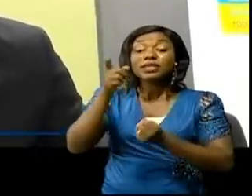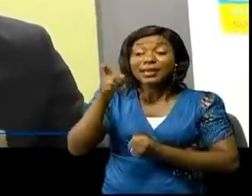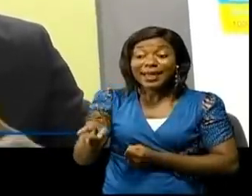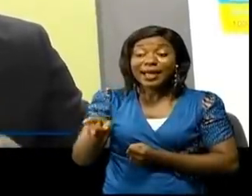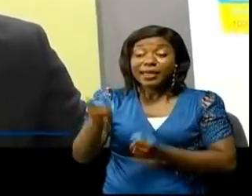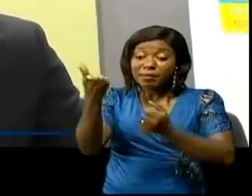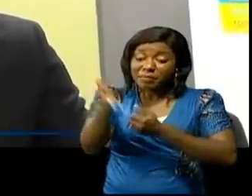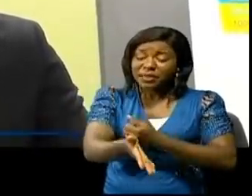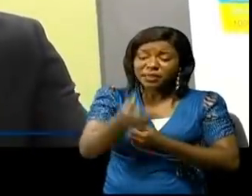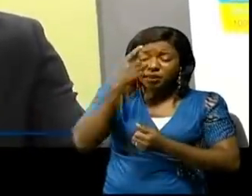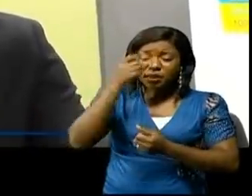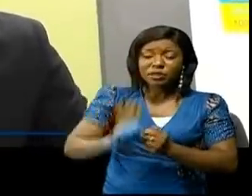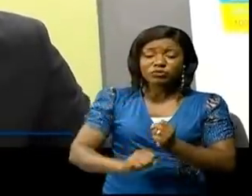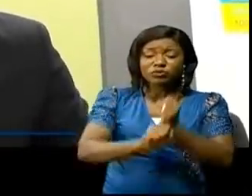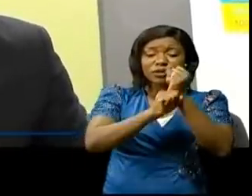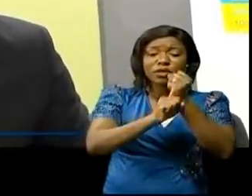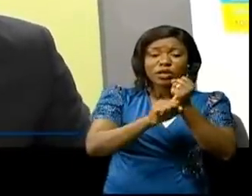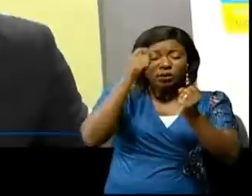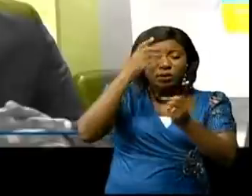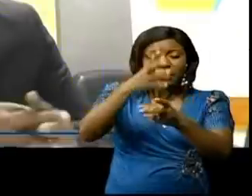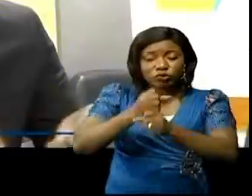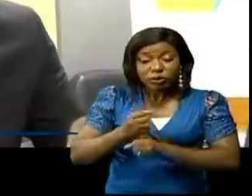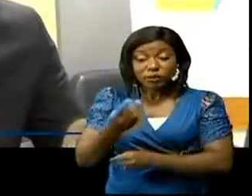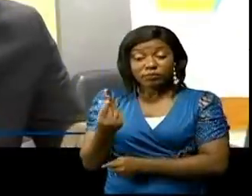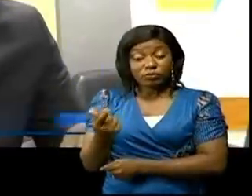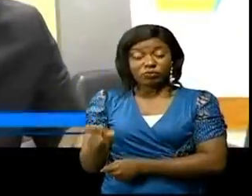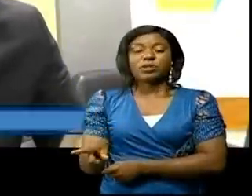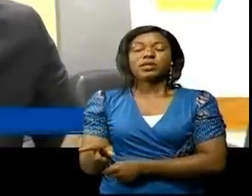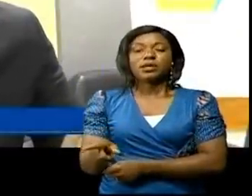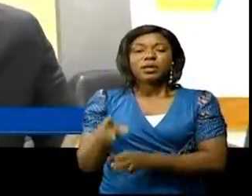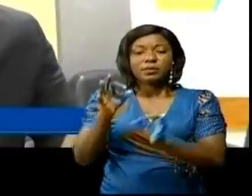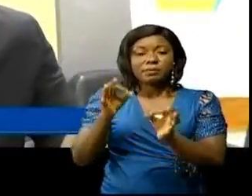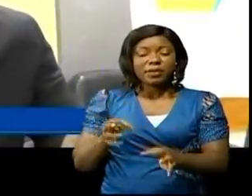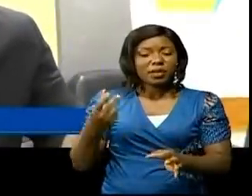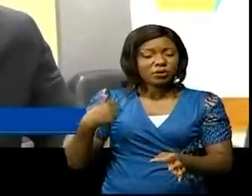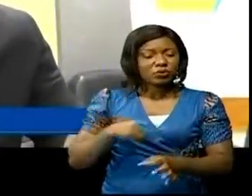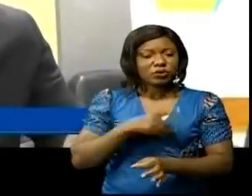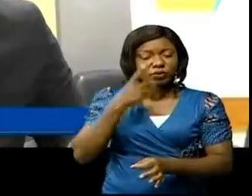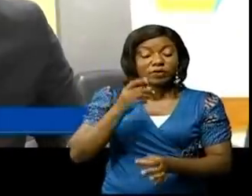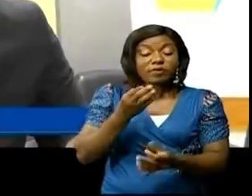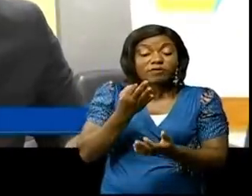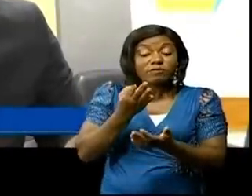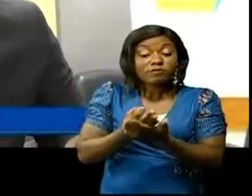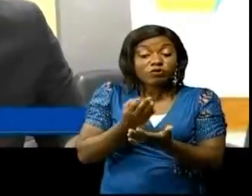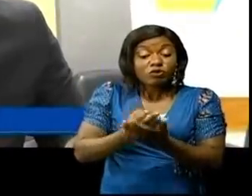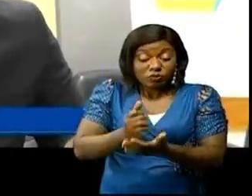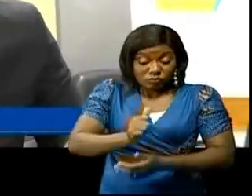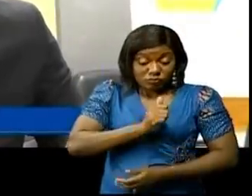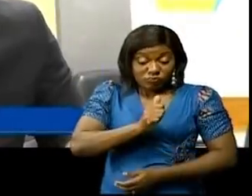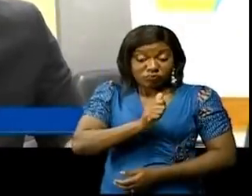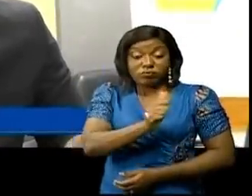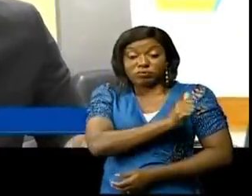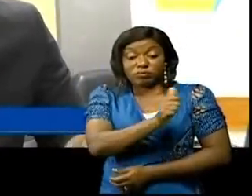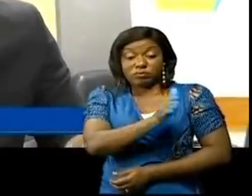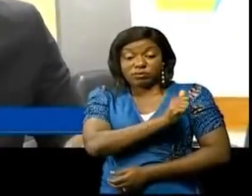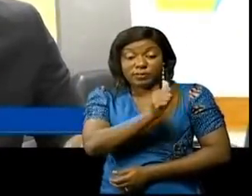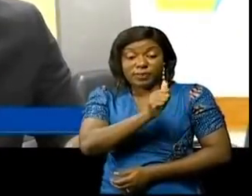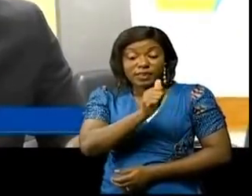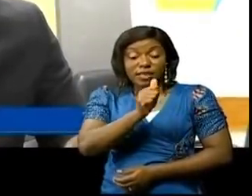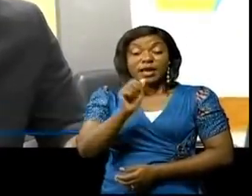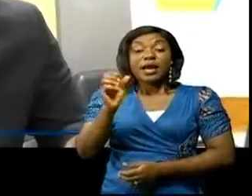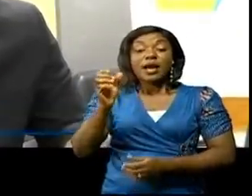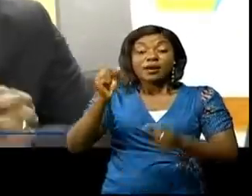placée, qui nous assiste à la perception. Nous avons pu, avec fonds propres, acheter deux ambulances